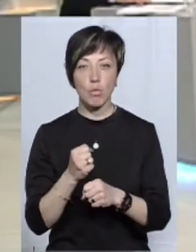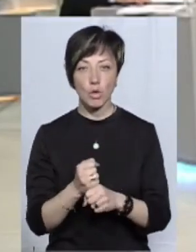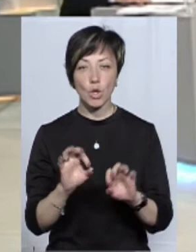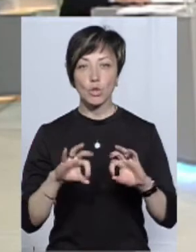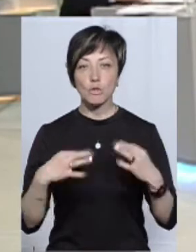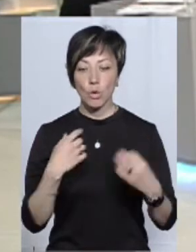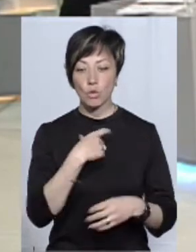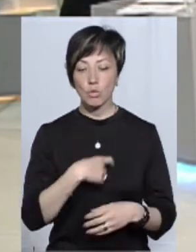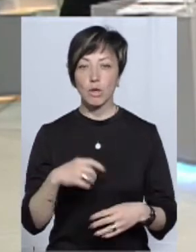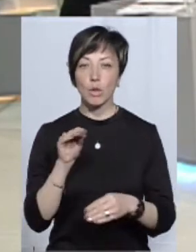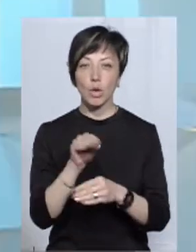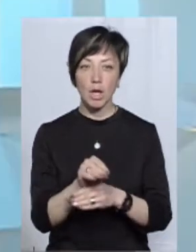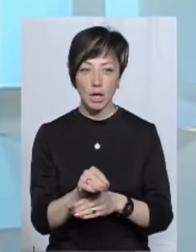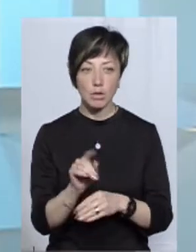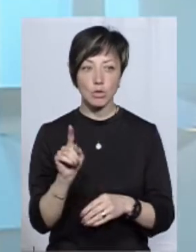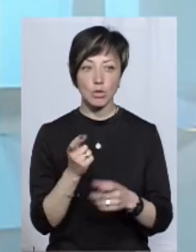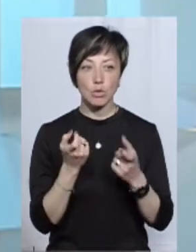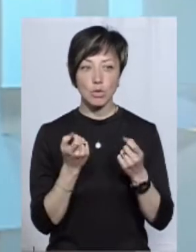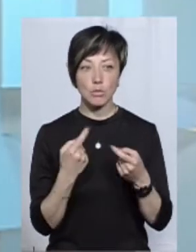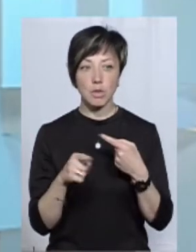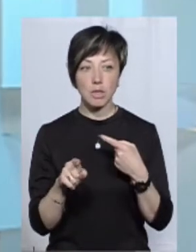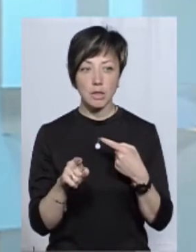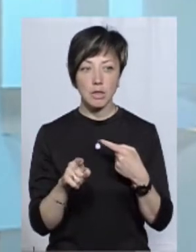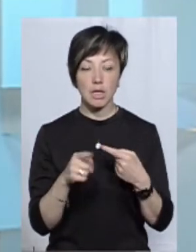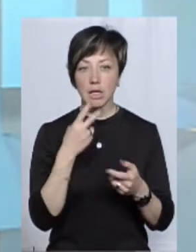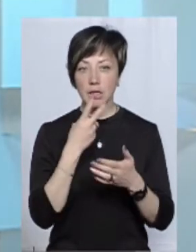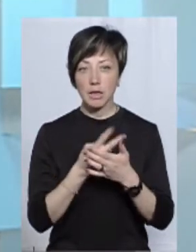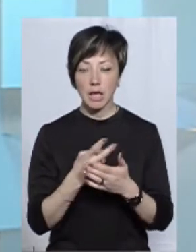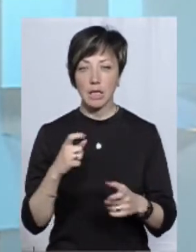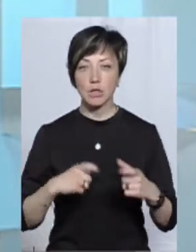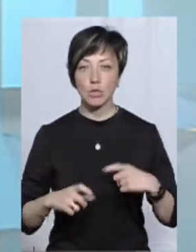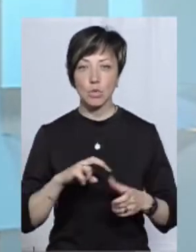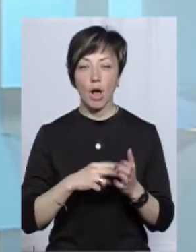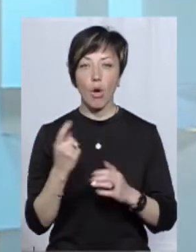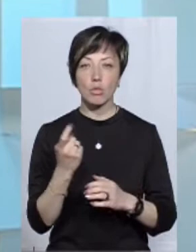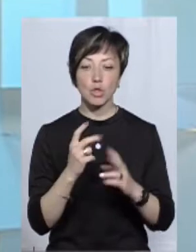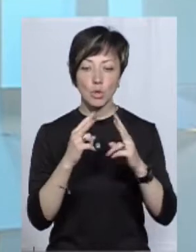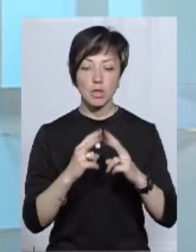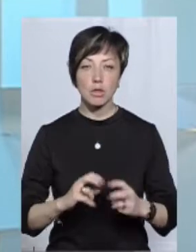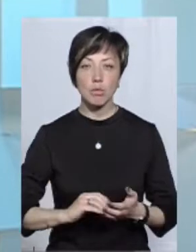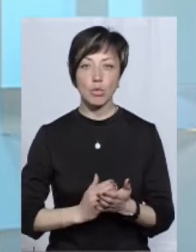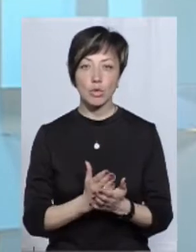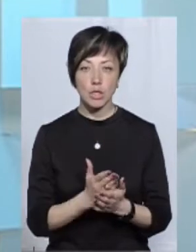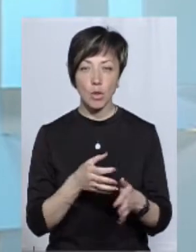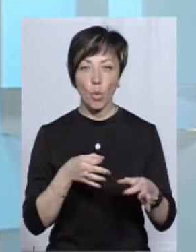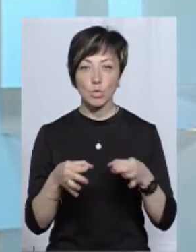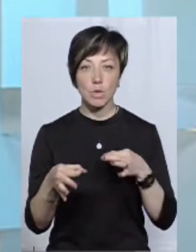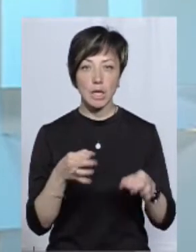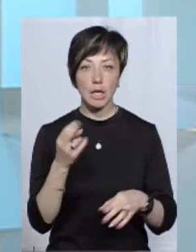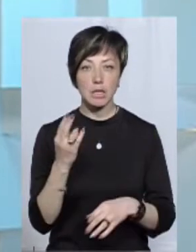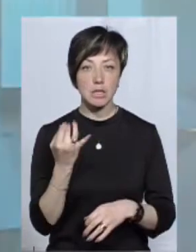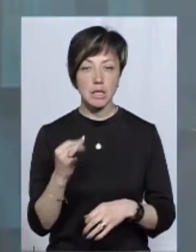митниці. Дозволю собі додати те, що протилежного. Силаючись на Інститут економічних досліджень та політичних консультацій.